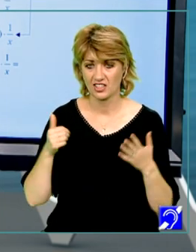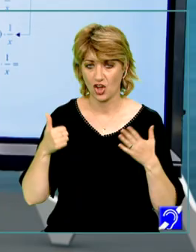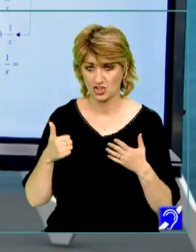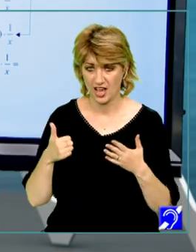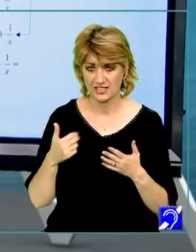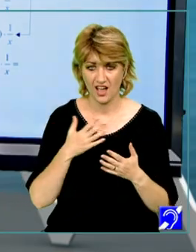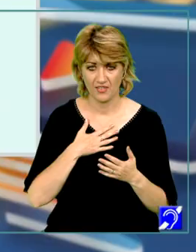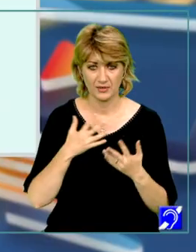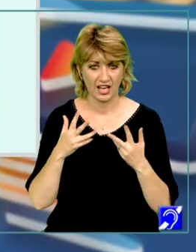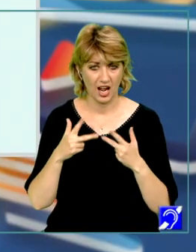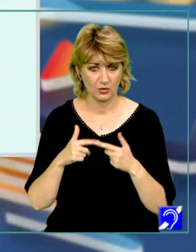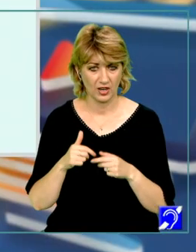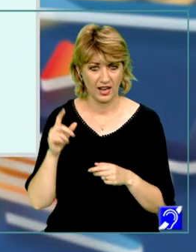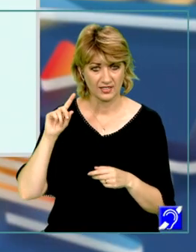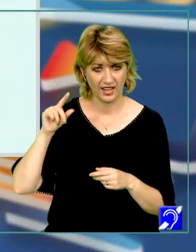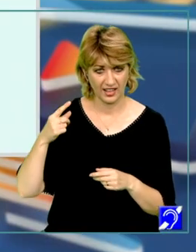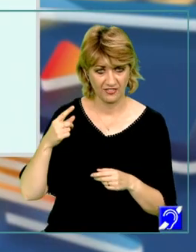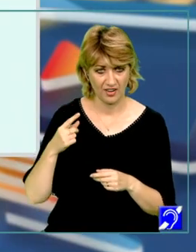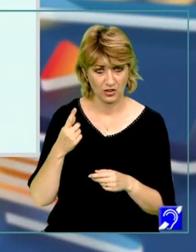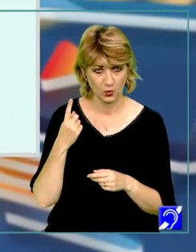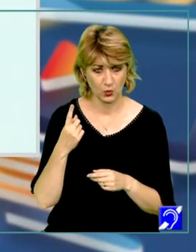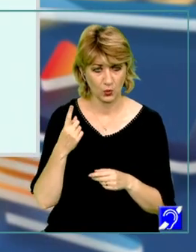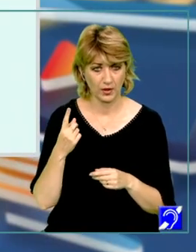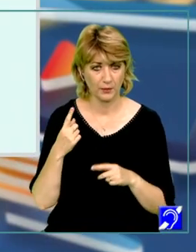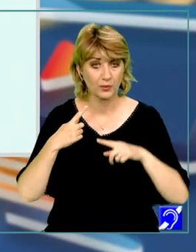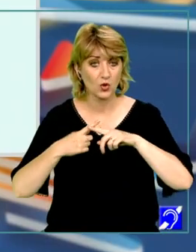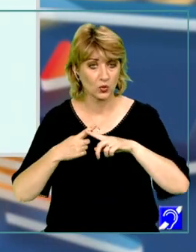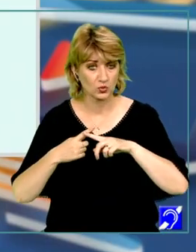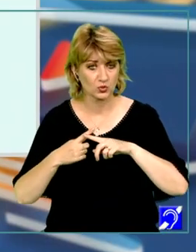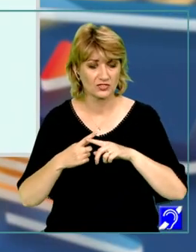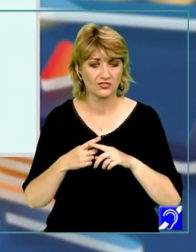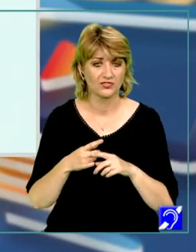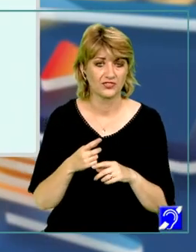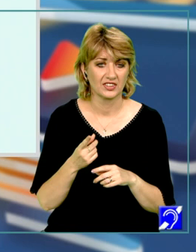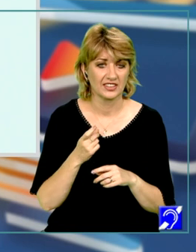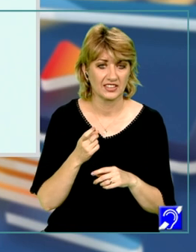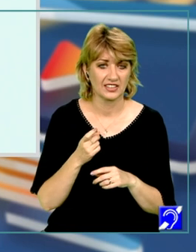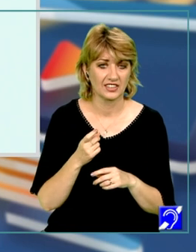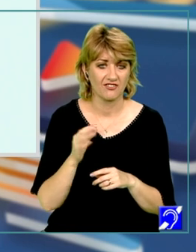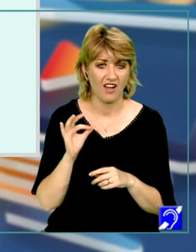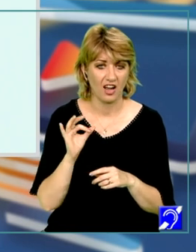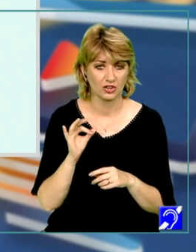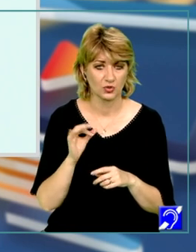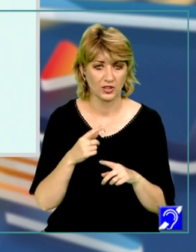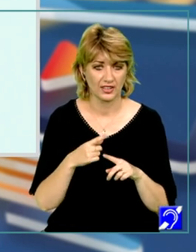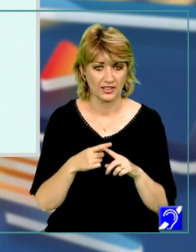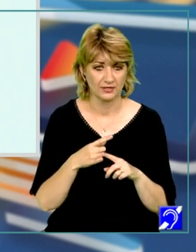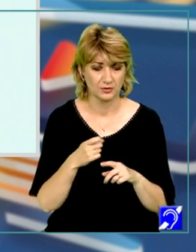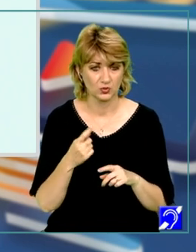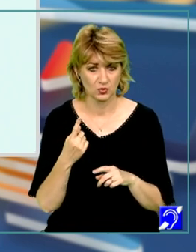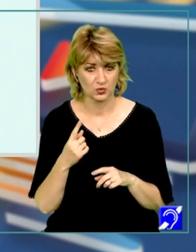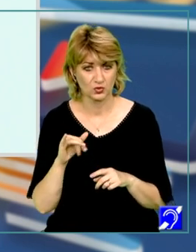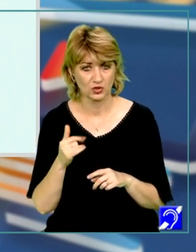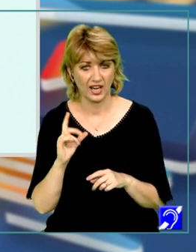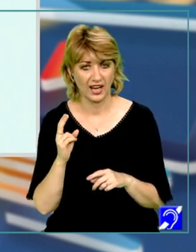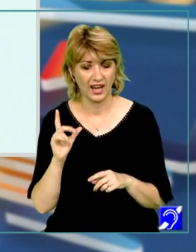avem de calculat derivata unui produs care e format din factorii X-1 și ln de X,